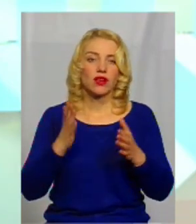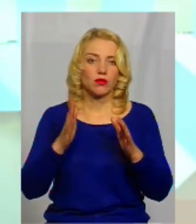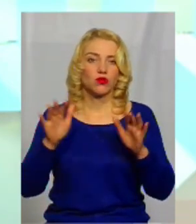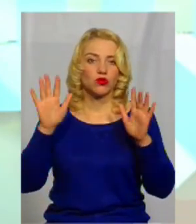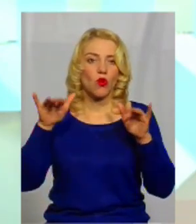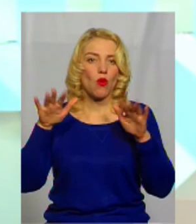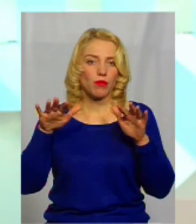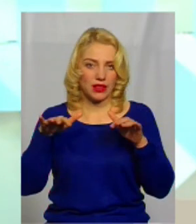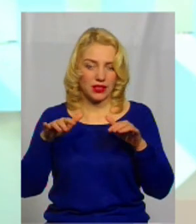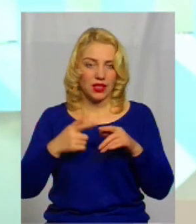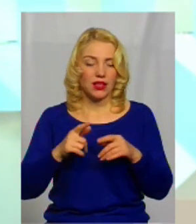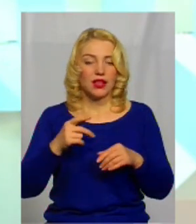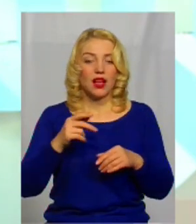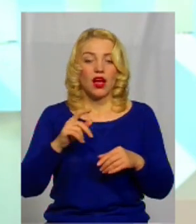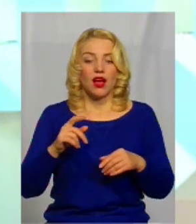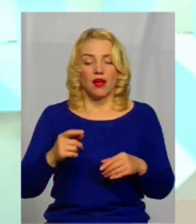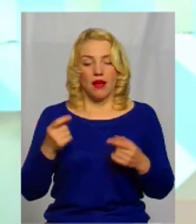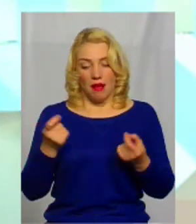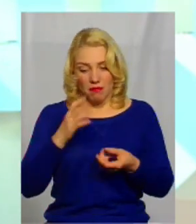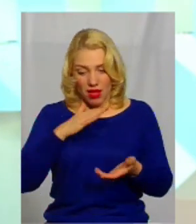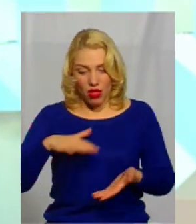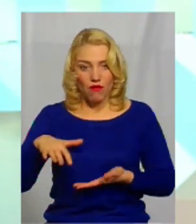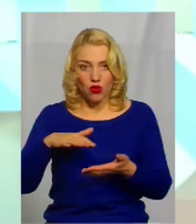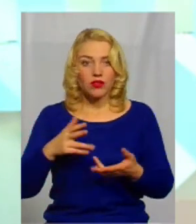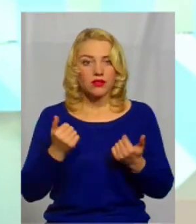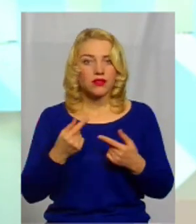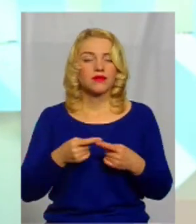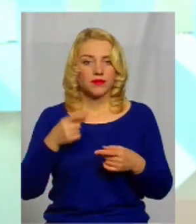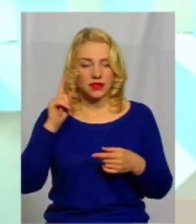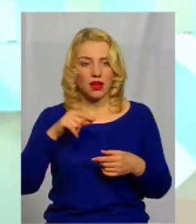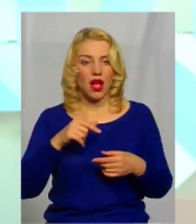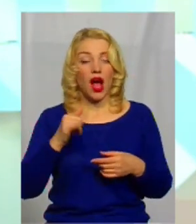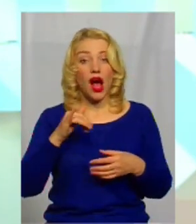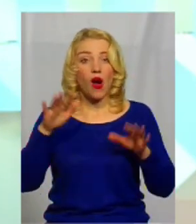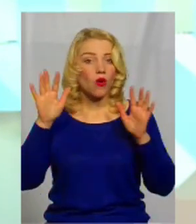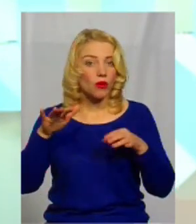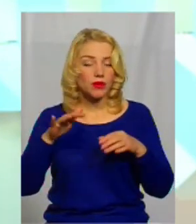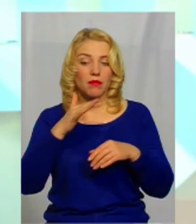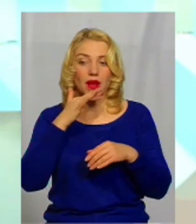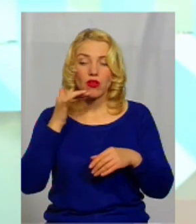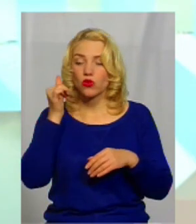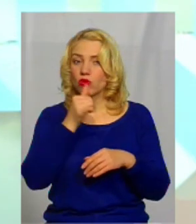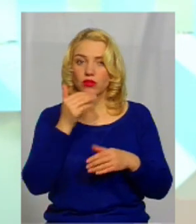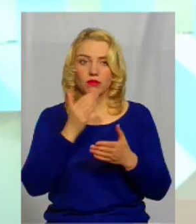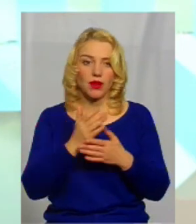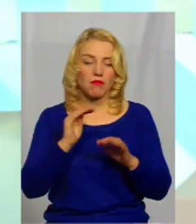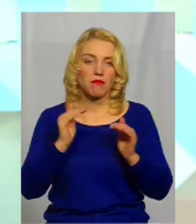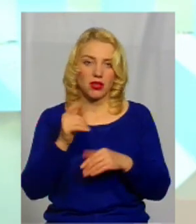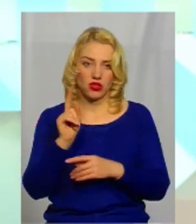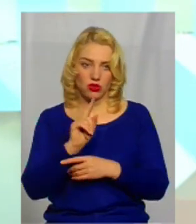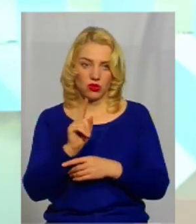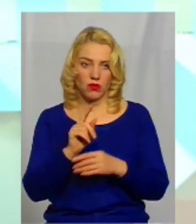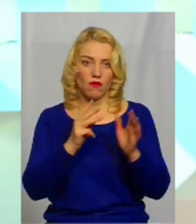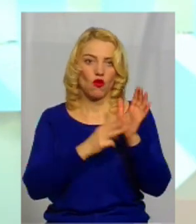то, що маловодять, це, звичайно, а то, що опадів, ми вже багато років, маємо менше норми. От саме більше, там, 80